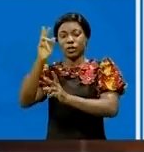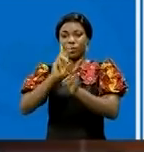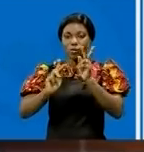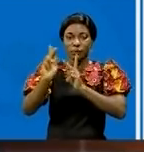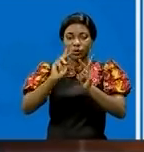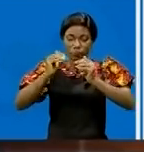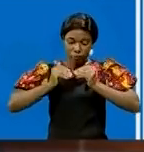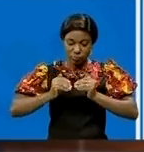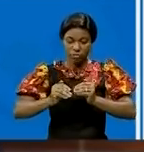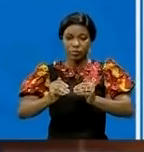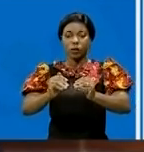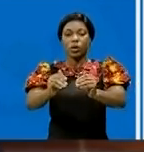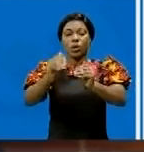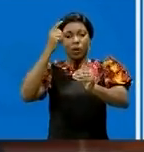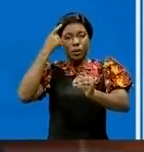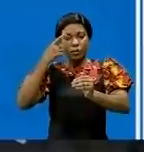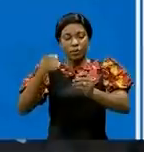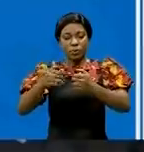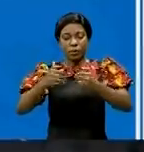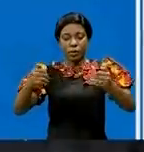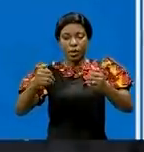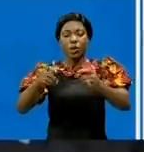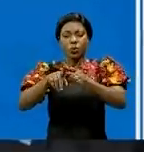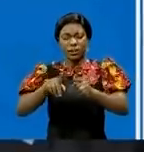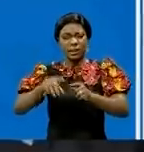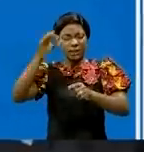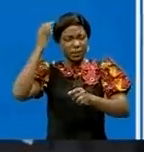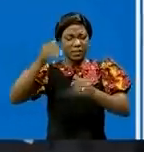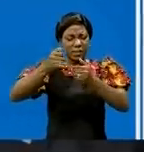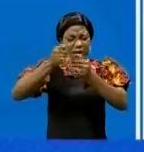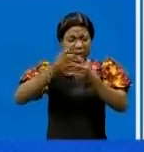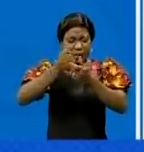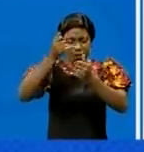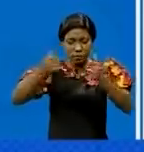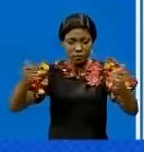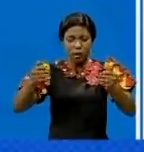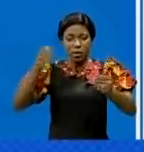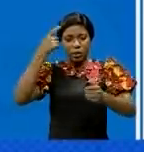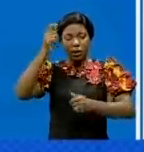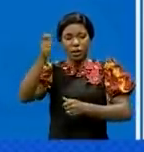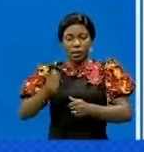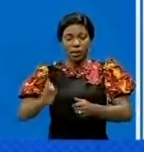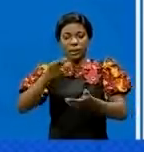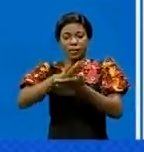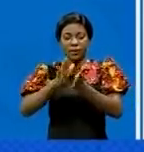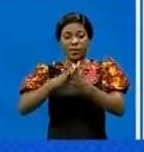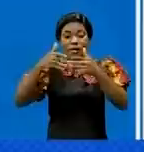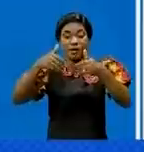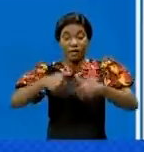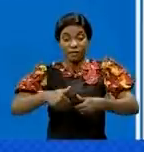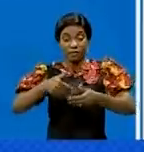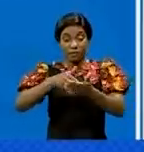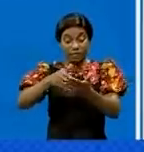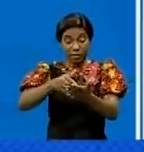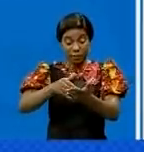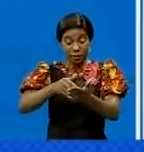se poursuit pour qu'elle se désolidarise totalement de l'ennemi en faveur de son armée. Il a conclu